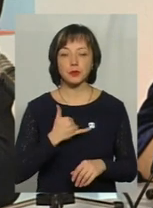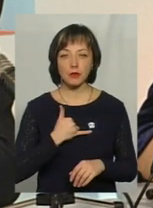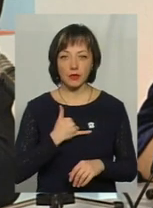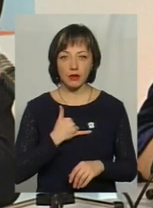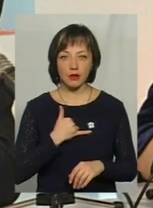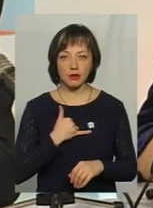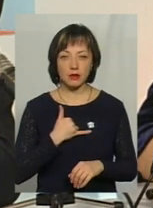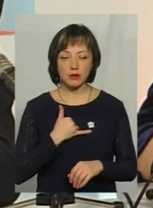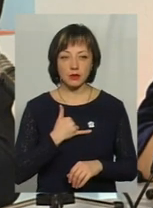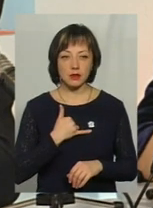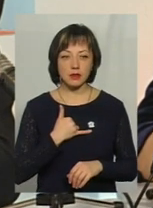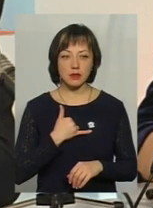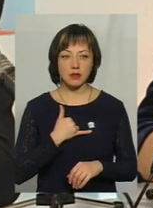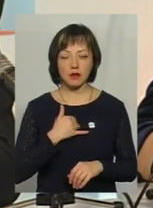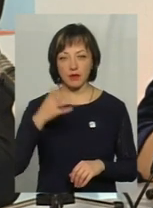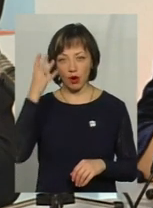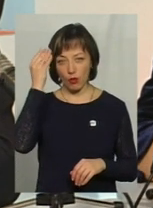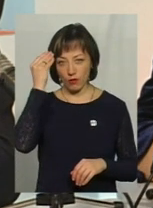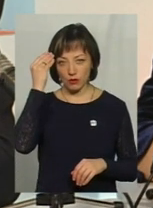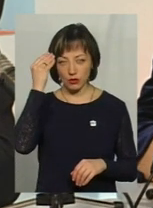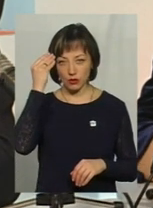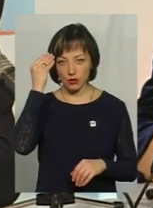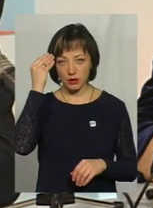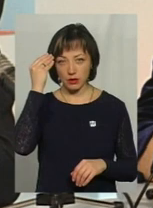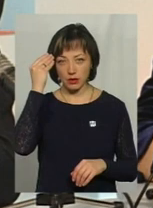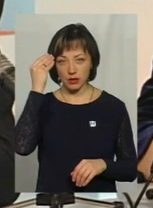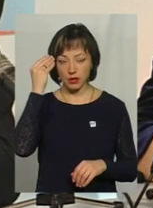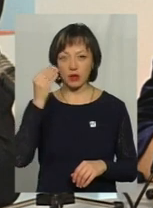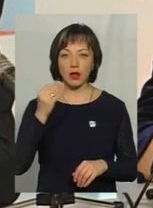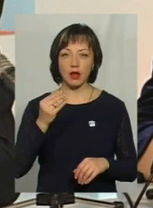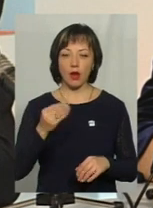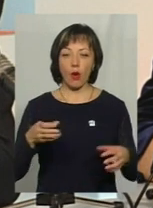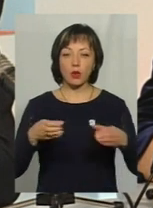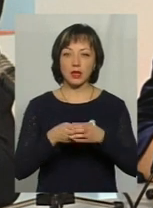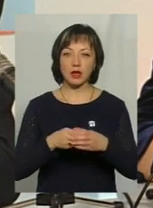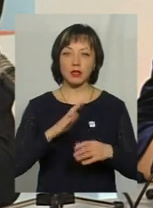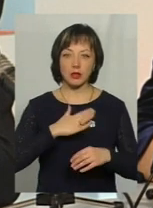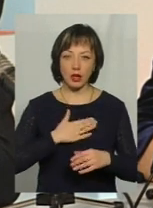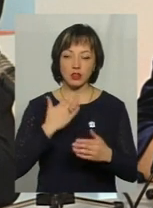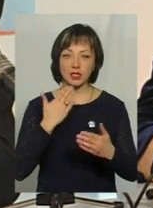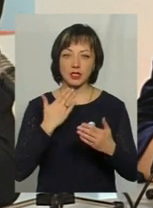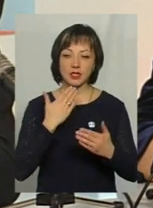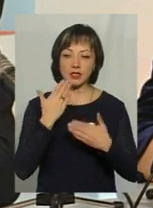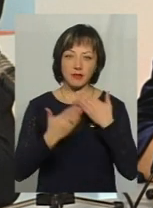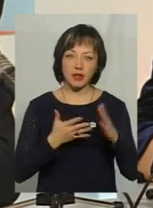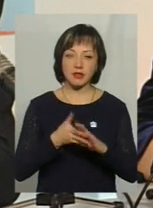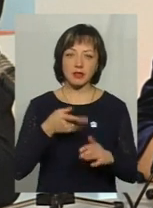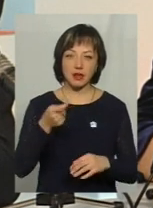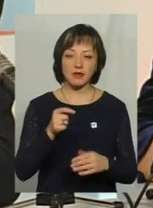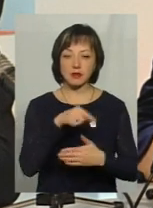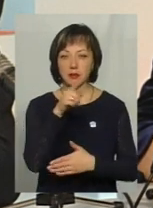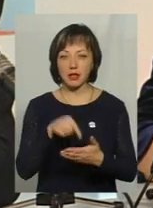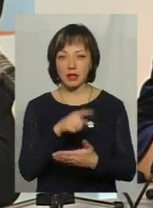враховуючи контингент нашого звернення і ті запитання, які